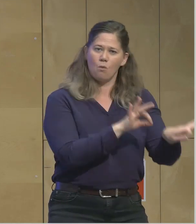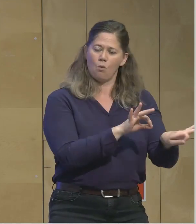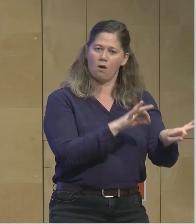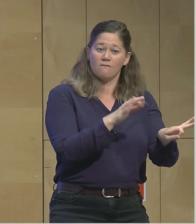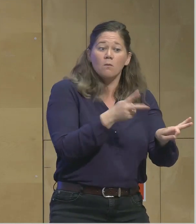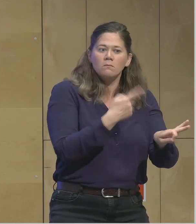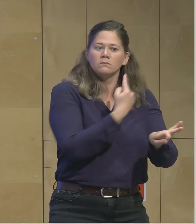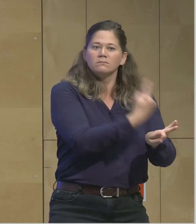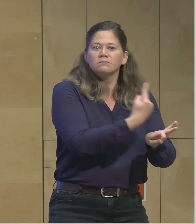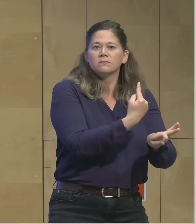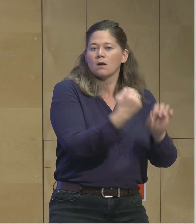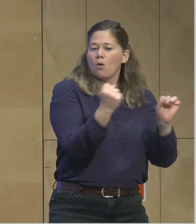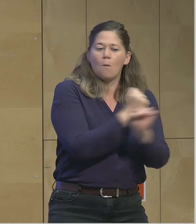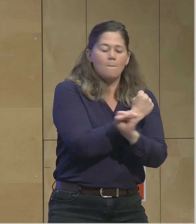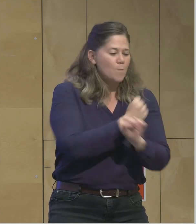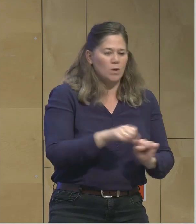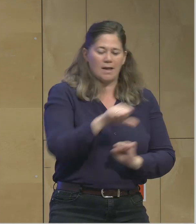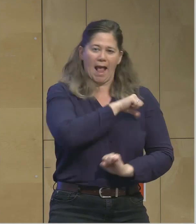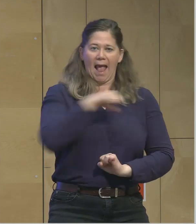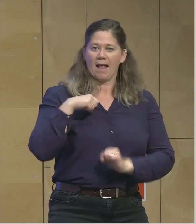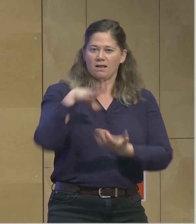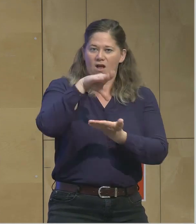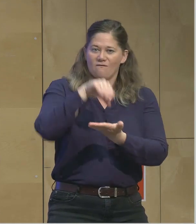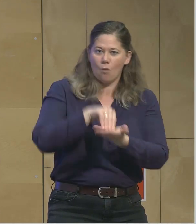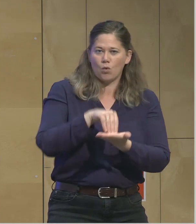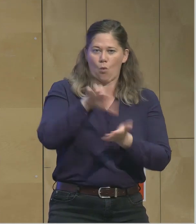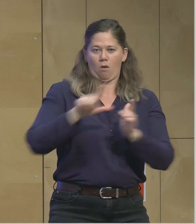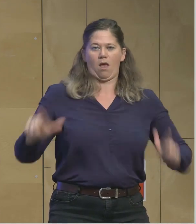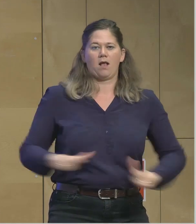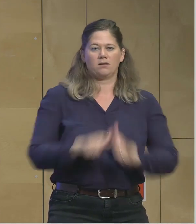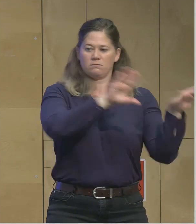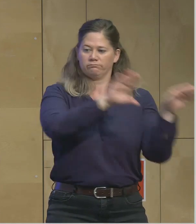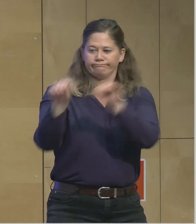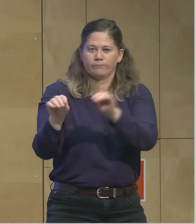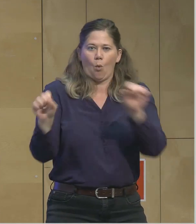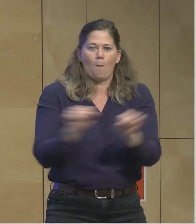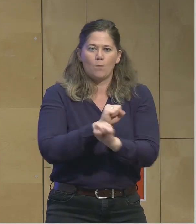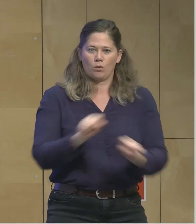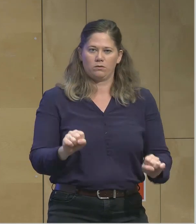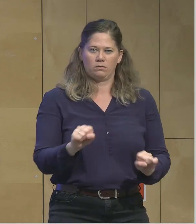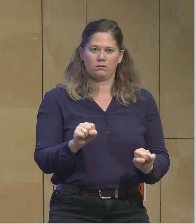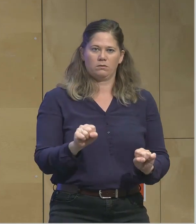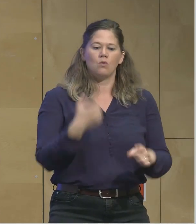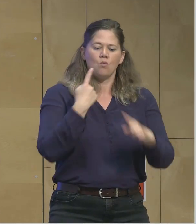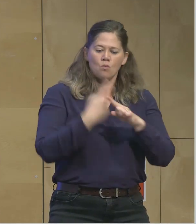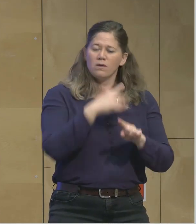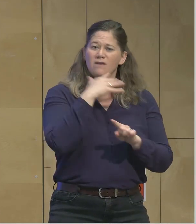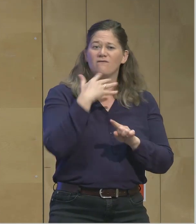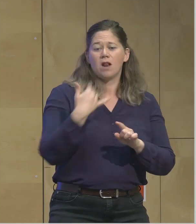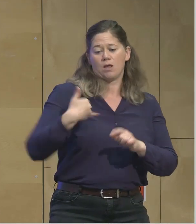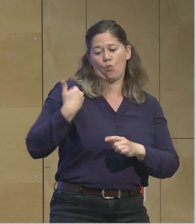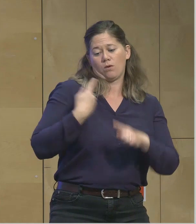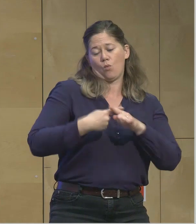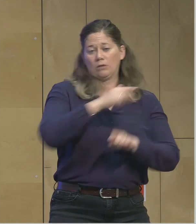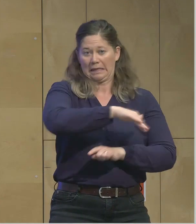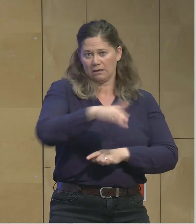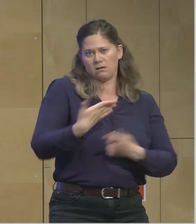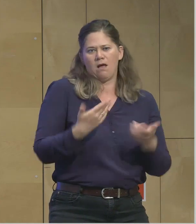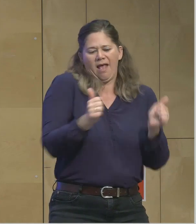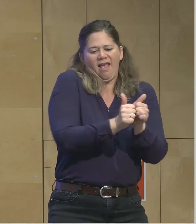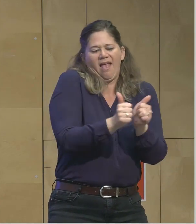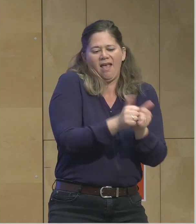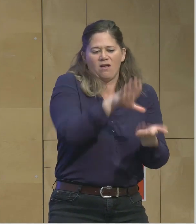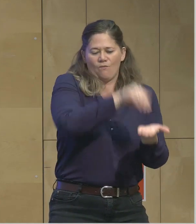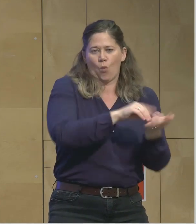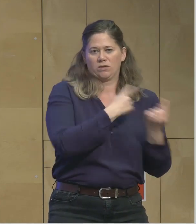sich eine eigene Wohnung zu leisten und viel zu viele Kinder und Jugendliche leben in engen Wohnverhältnissen, wo man